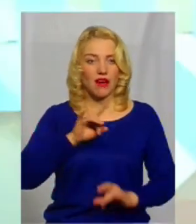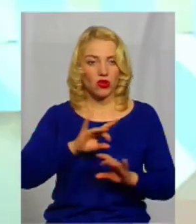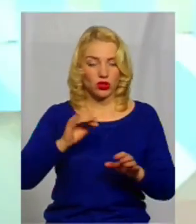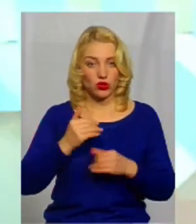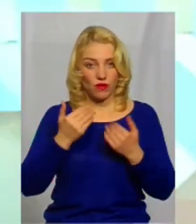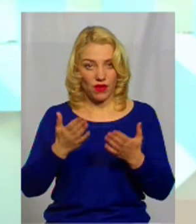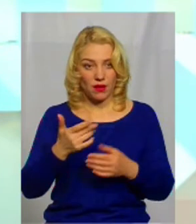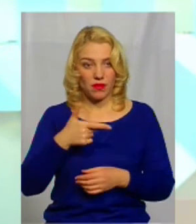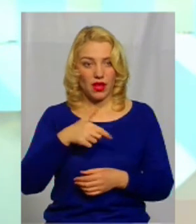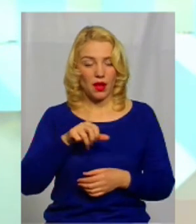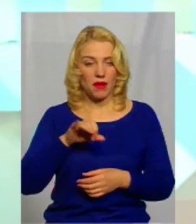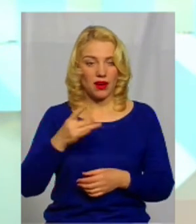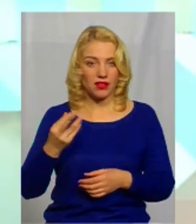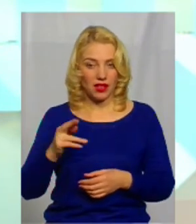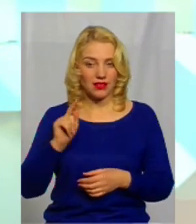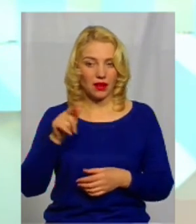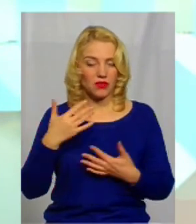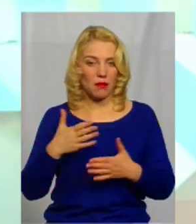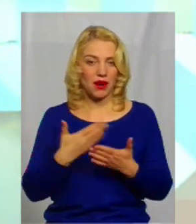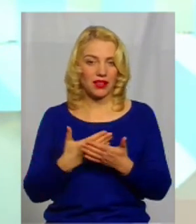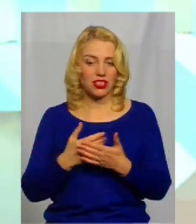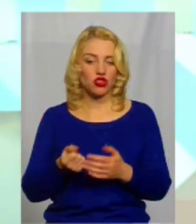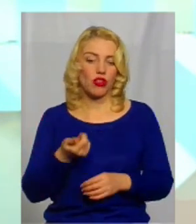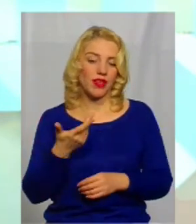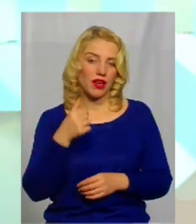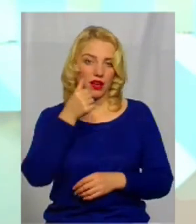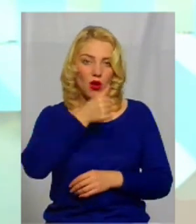що ми практично вже декілька років